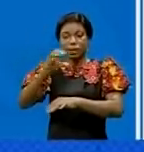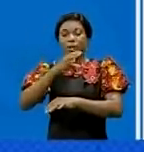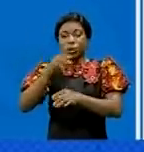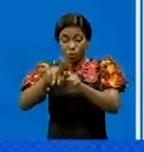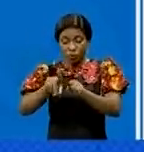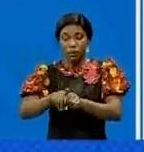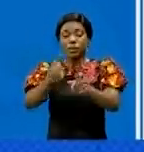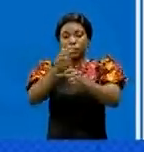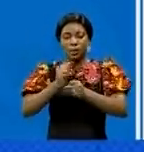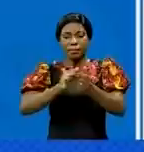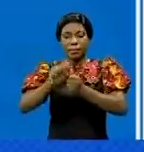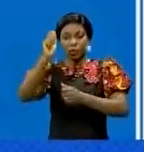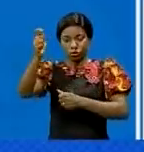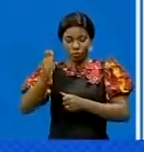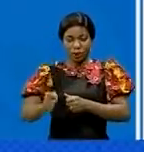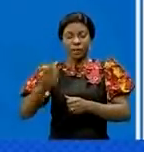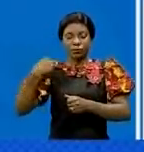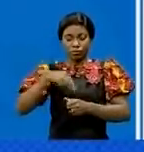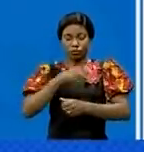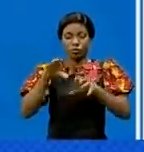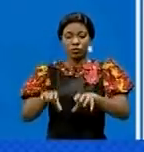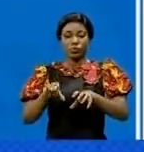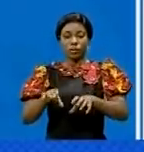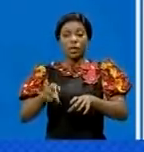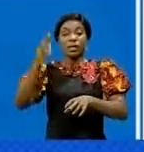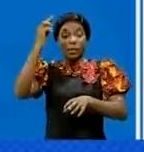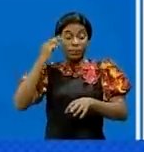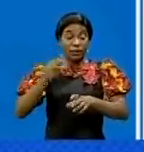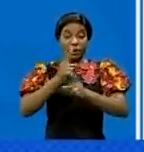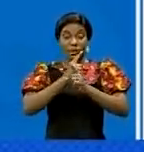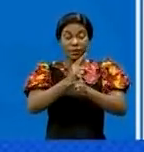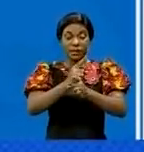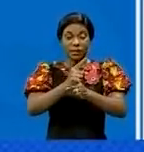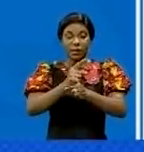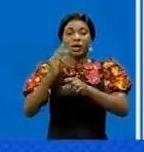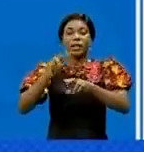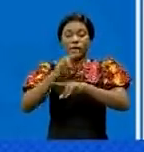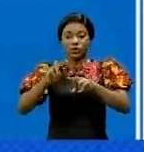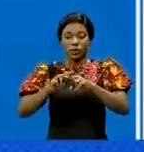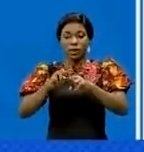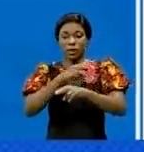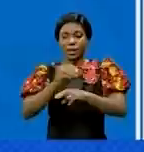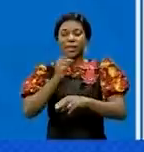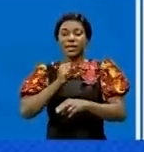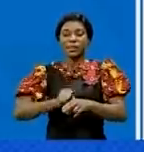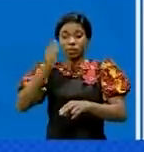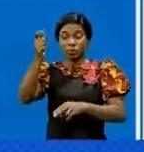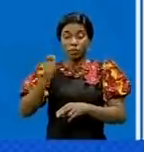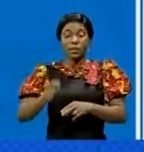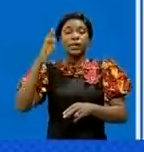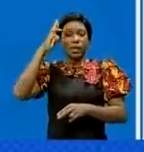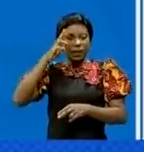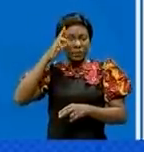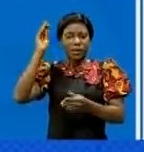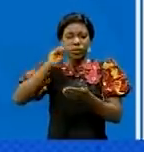été récupérées par l'armée. Le ministre de la Défense nationale et ancien combattant a également rappelé que les